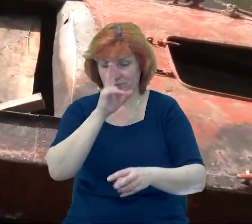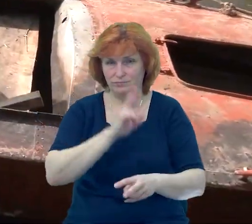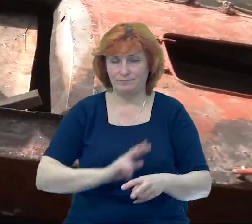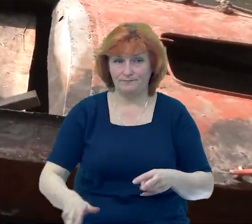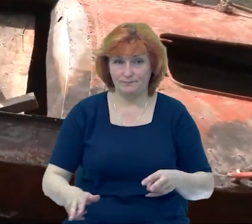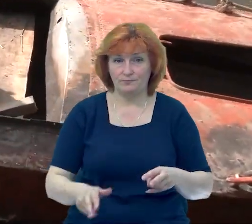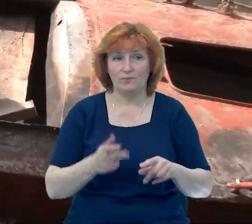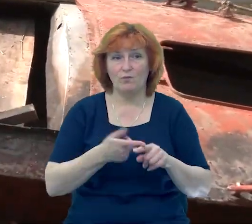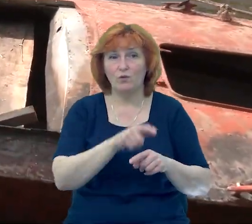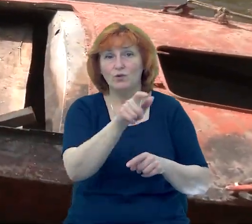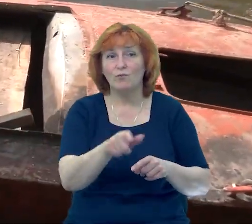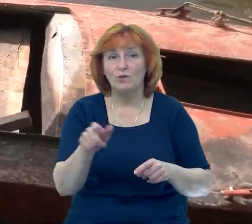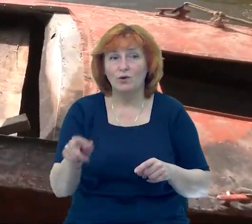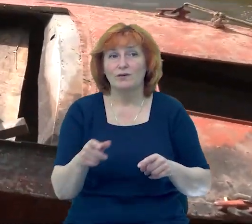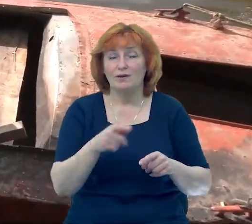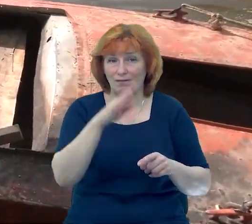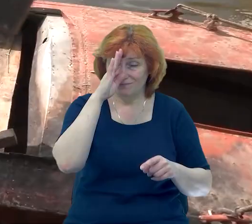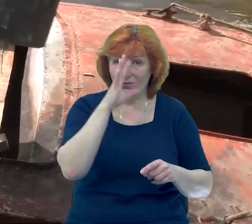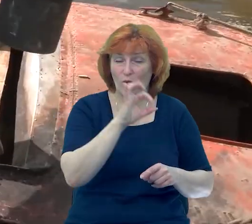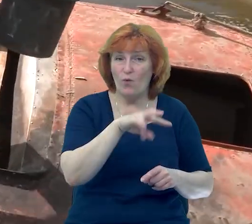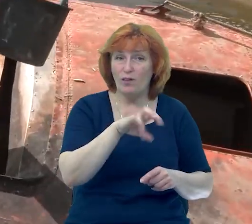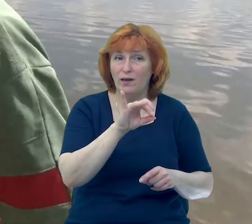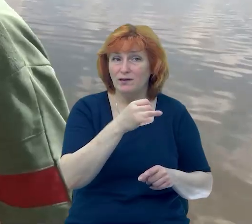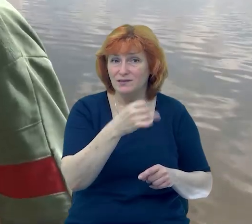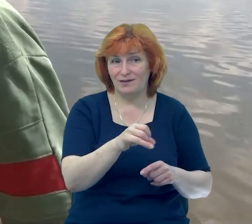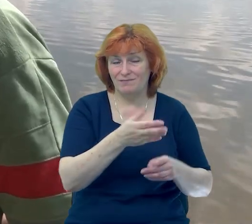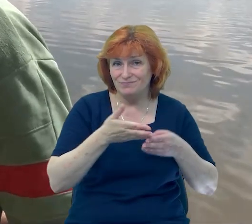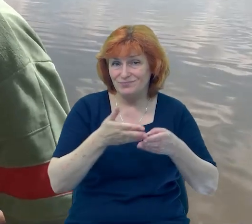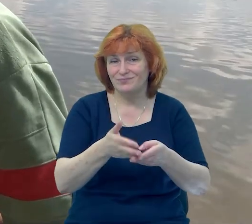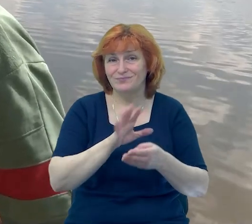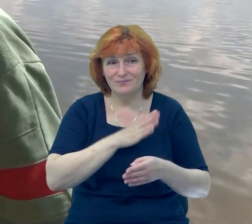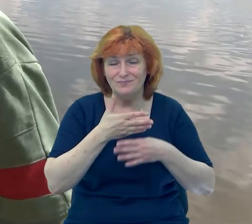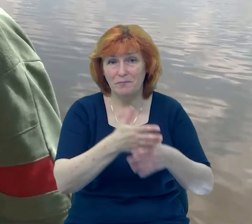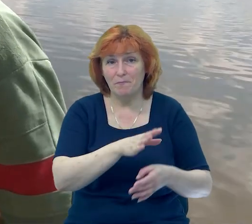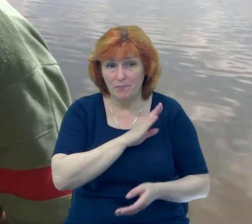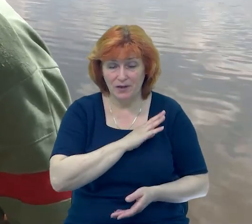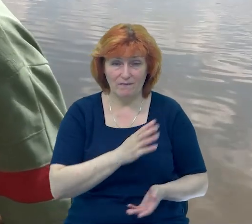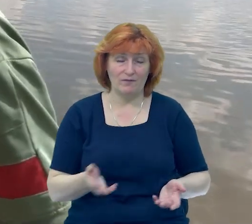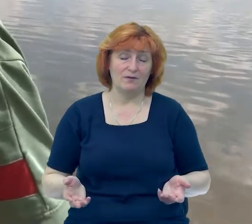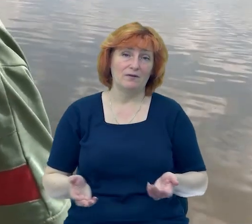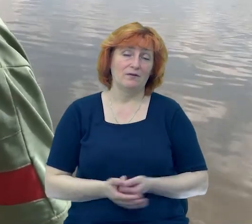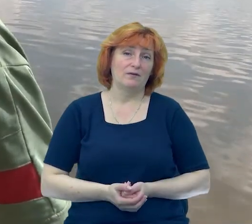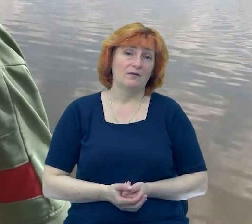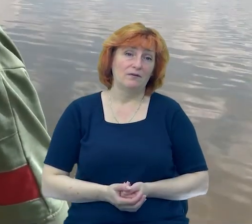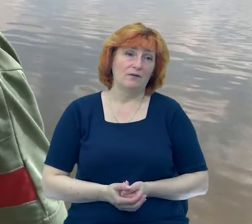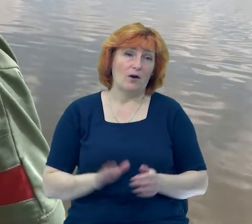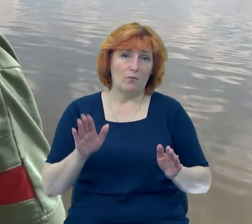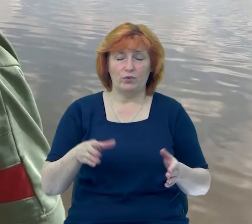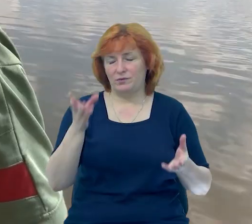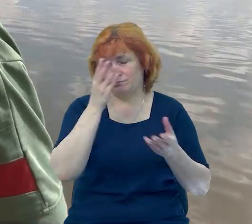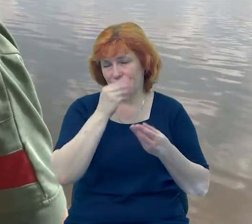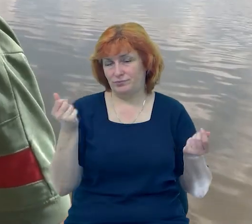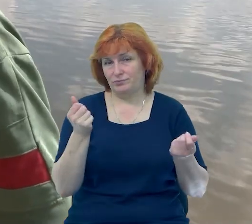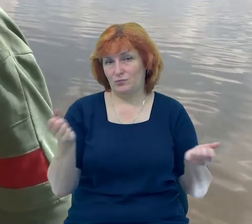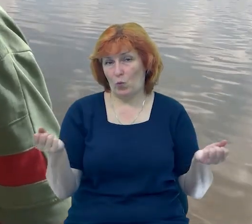човном весною перевозив Олексій. Каже, недовго. Неділь-зодві і потім її